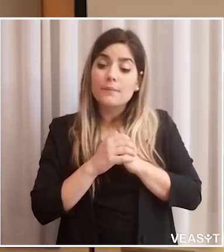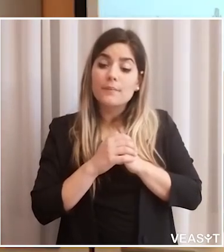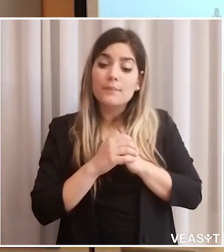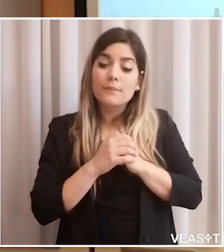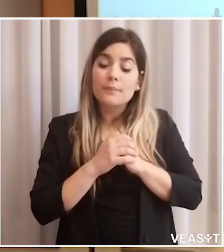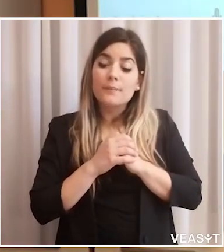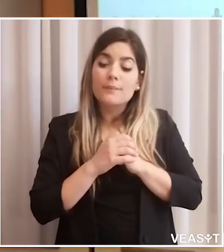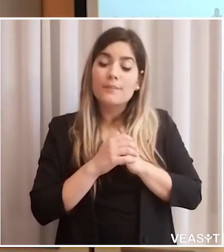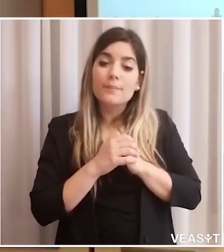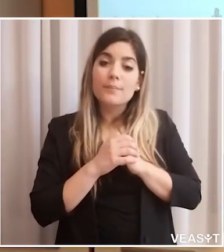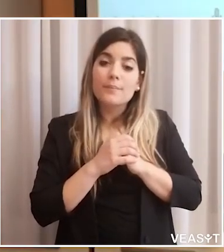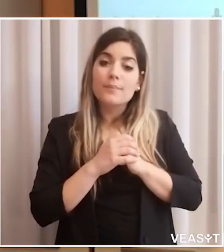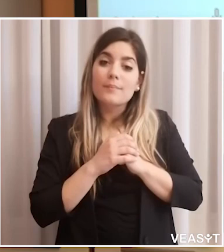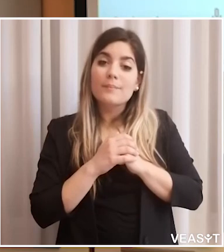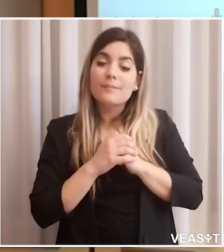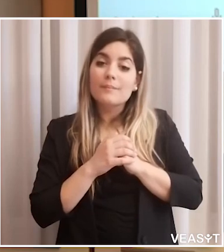Ci sono altre domande?